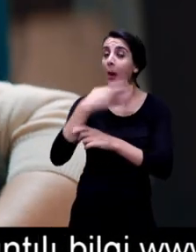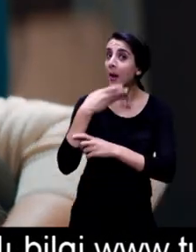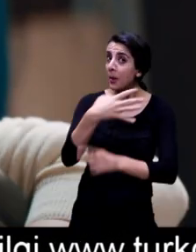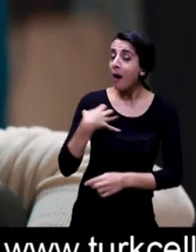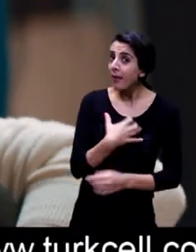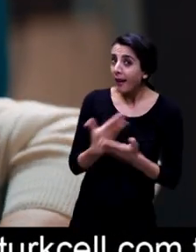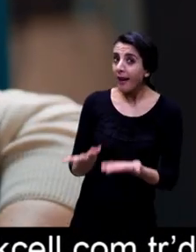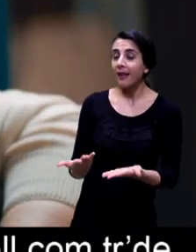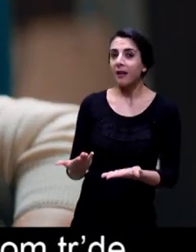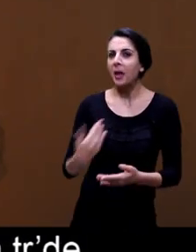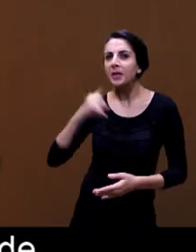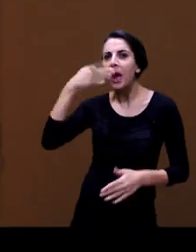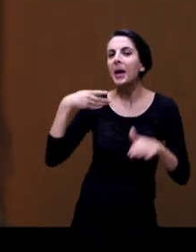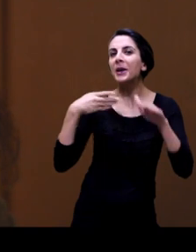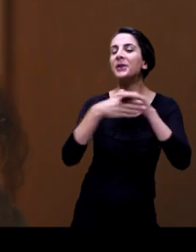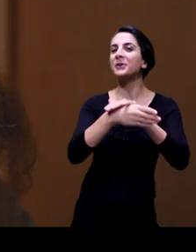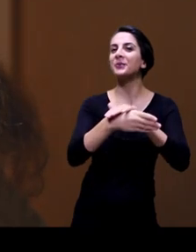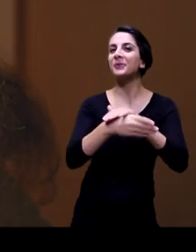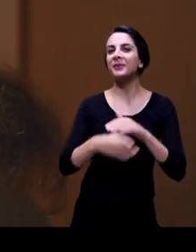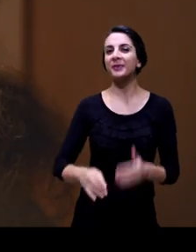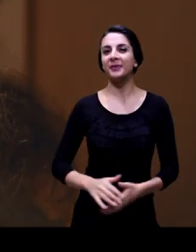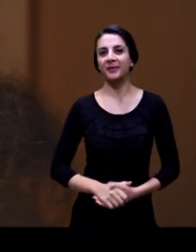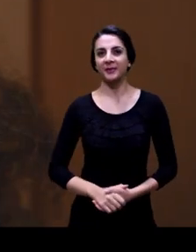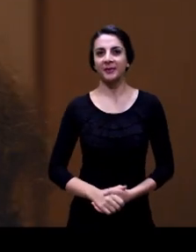Sinemadaydım anne. Tek başıma.